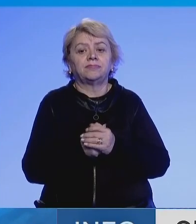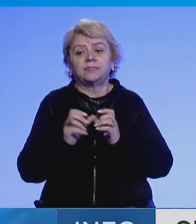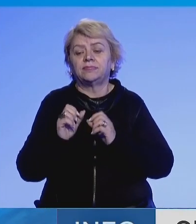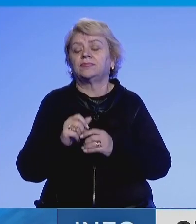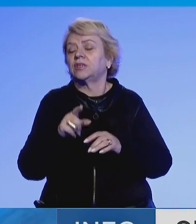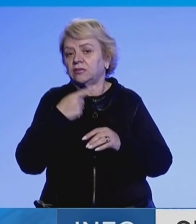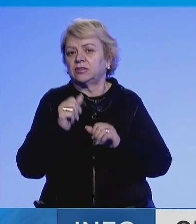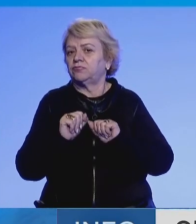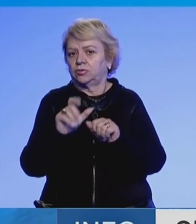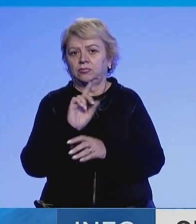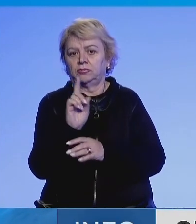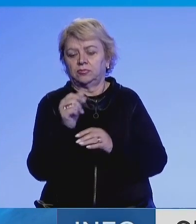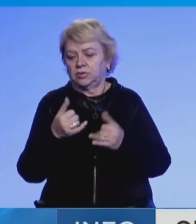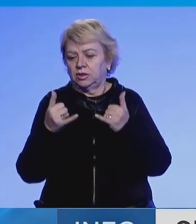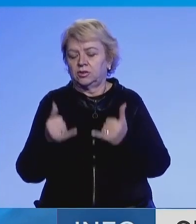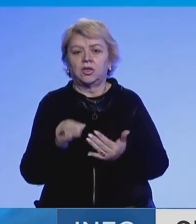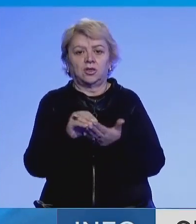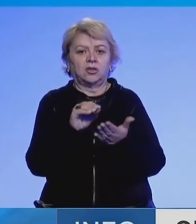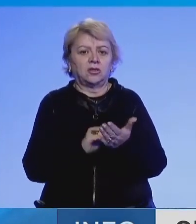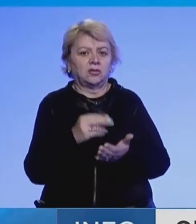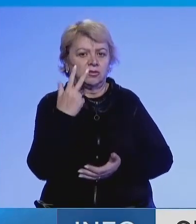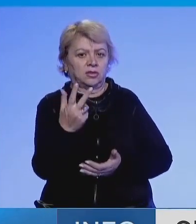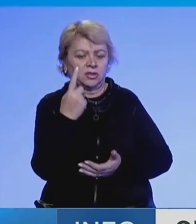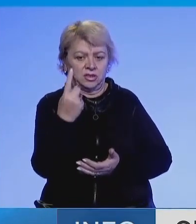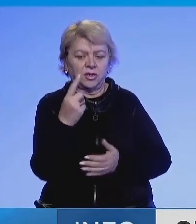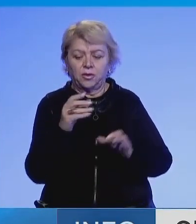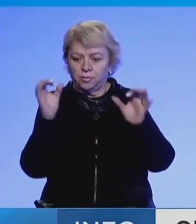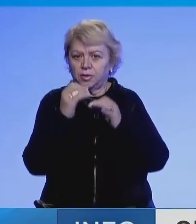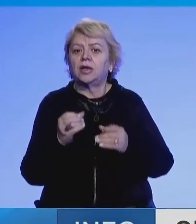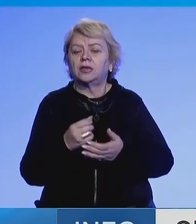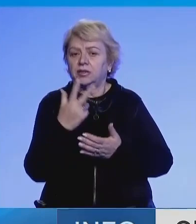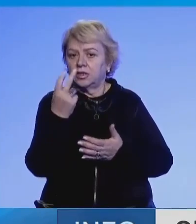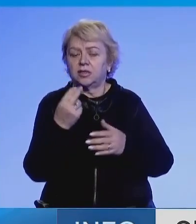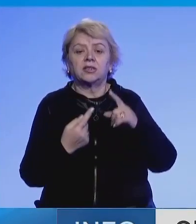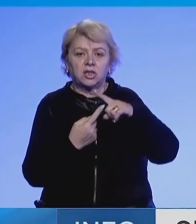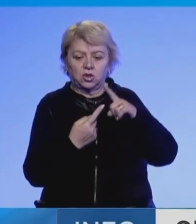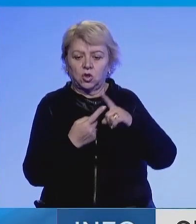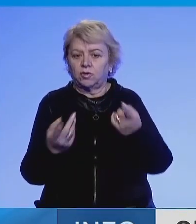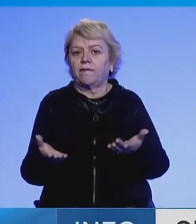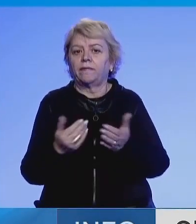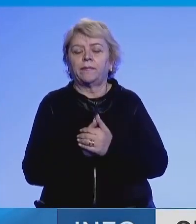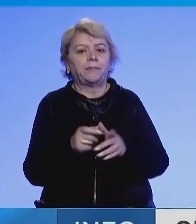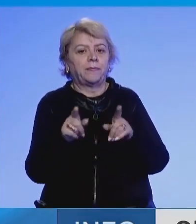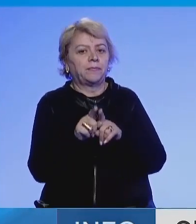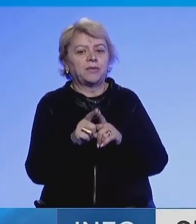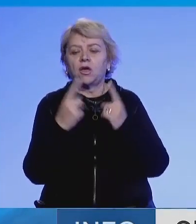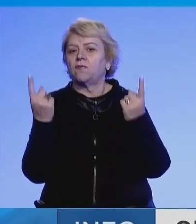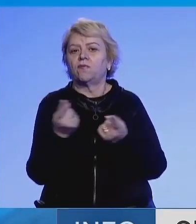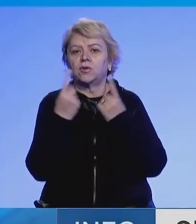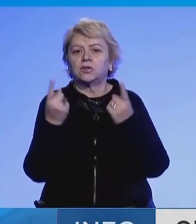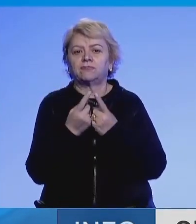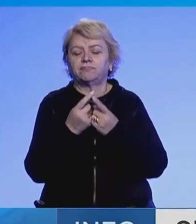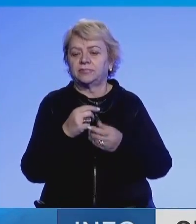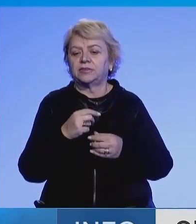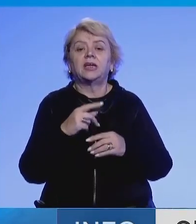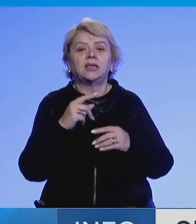Kryeziu tha se sot nuk është data 31 e as 30 e torë, ndërsa theksoj se janë në kuadrë të fushatës për konvertimin